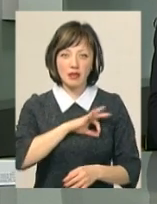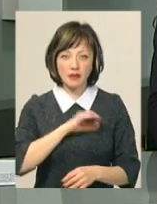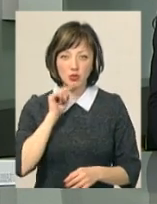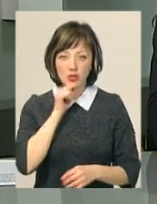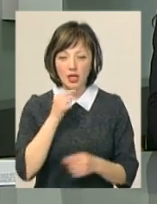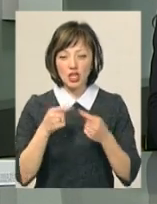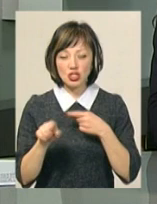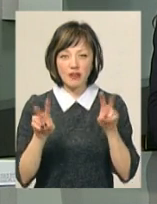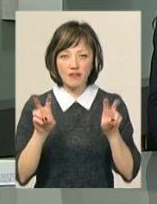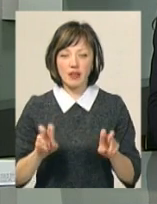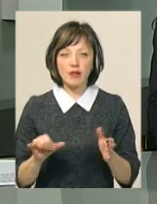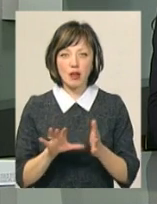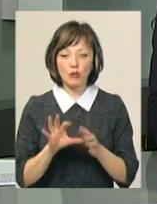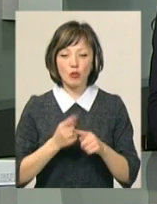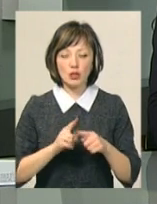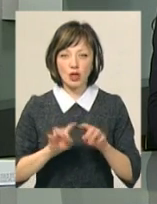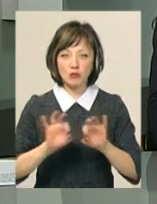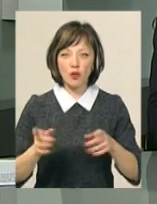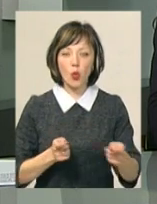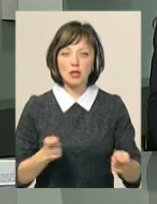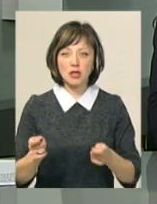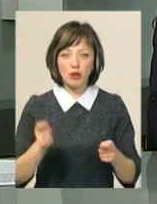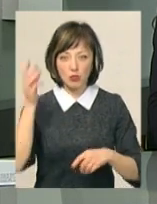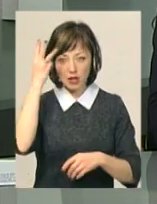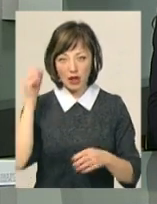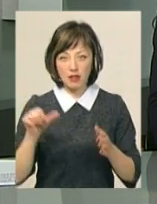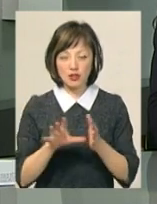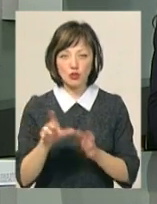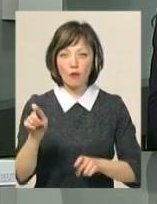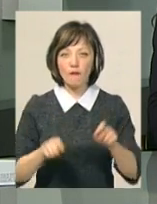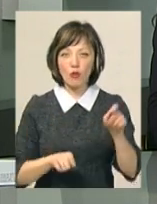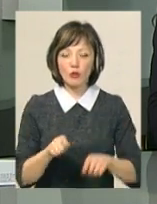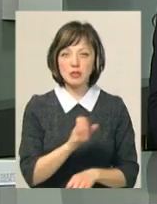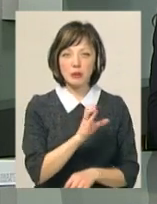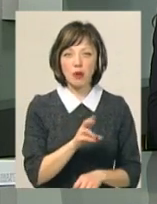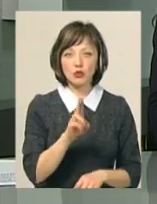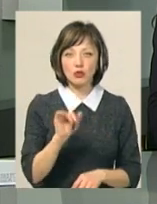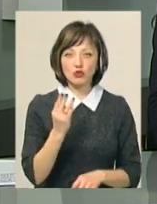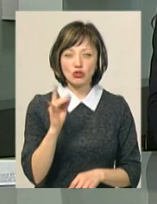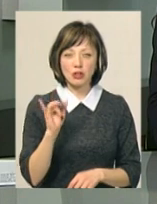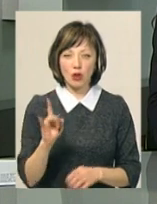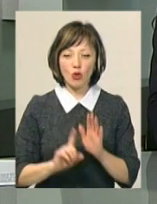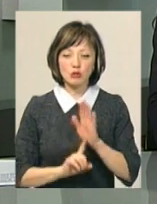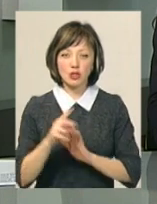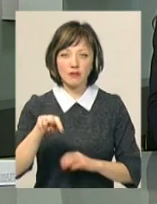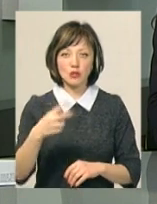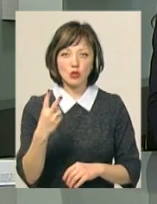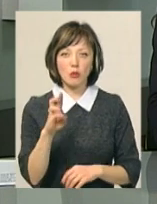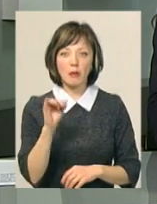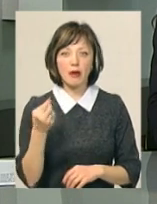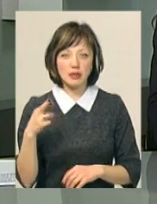альтернативної енергетики. Про це розповів координатор Подільського енергетичного форуму Степан Кушнір. Розпочнеться форум 22